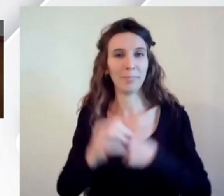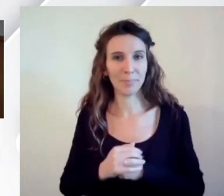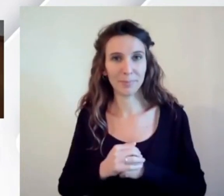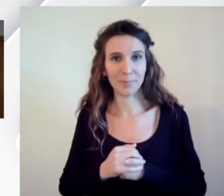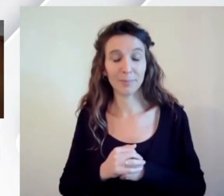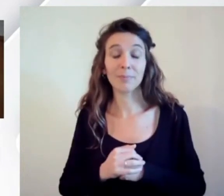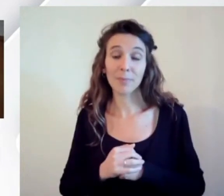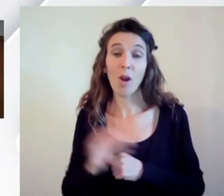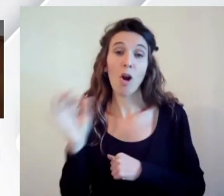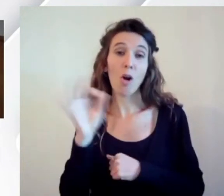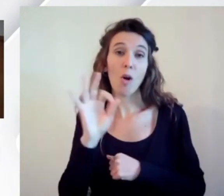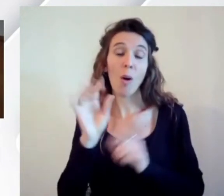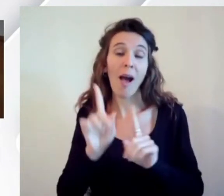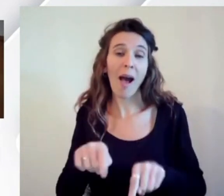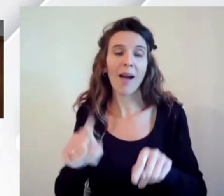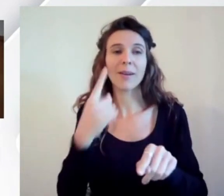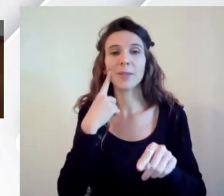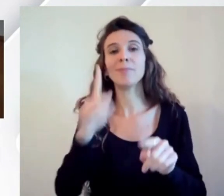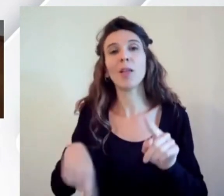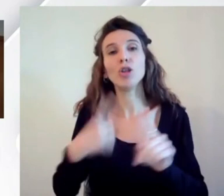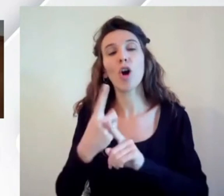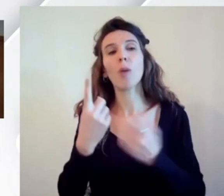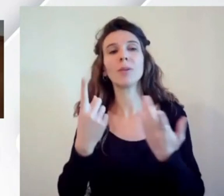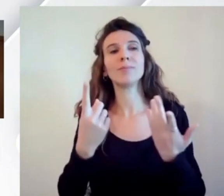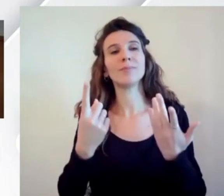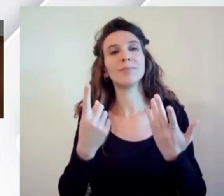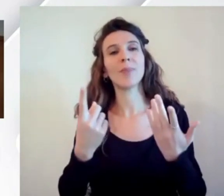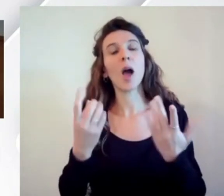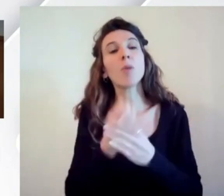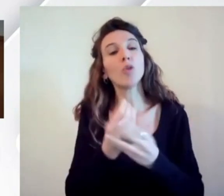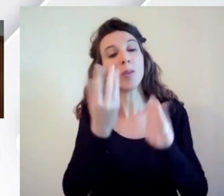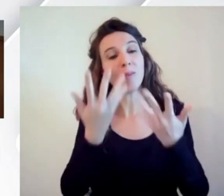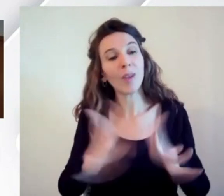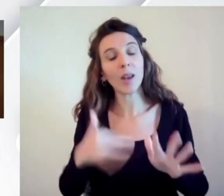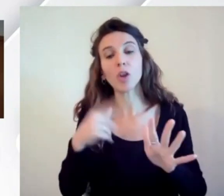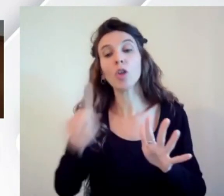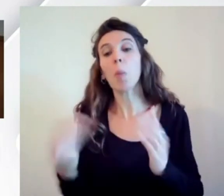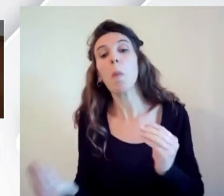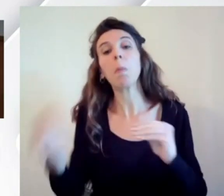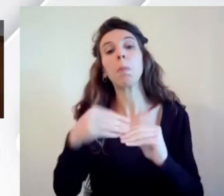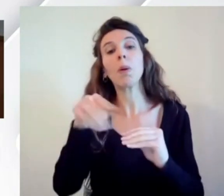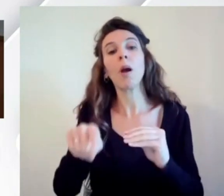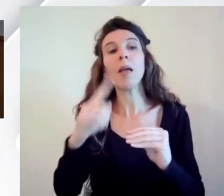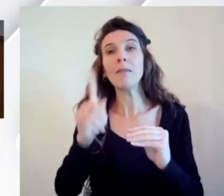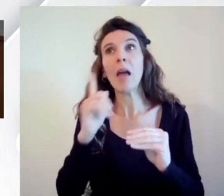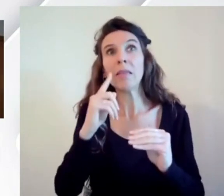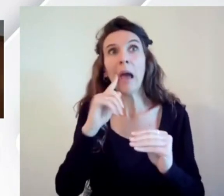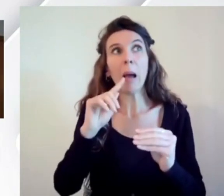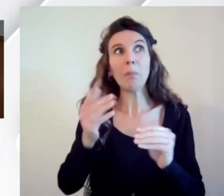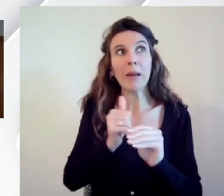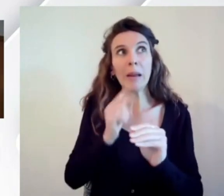finale di un qualunque cosa che mi permette di rabberciare in qualche modo i problemi che ho creato prima.